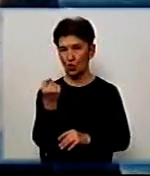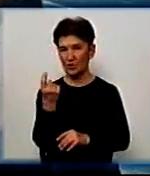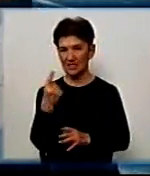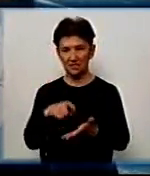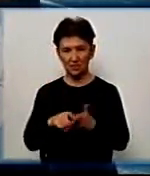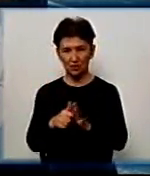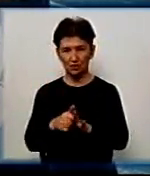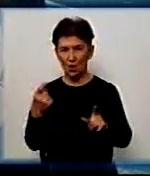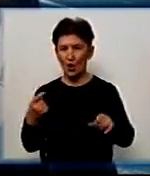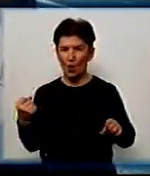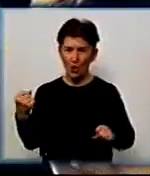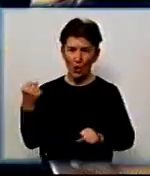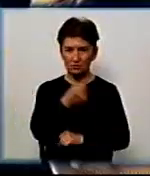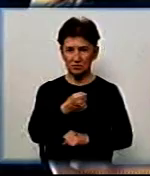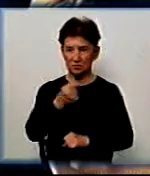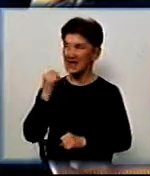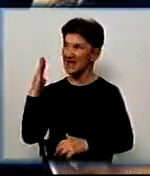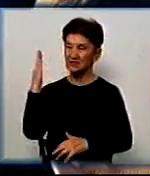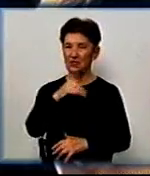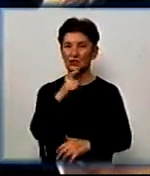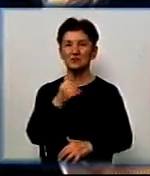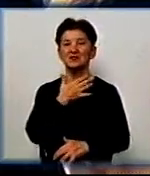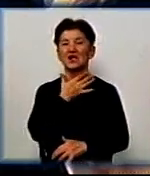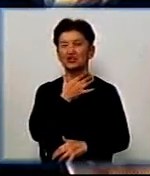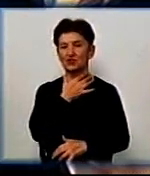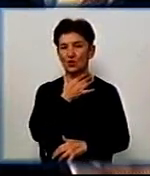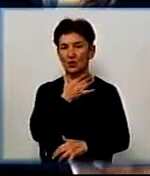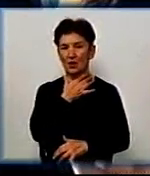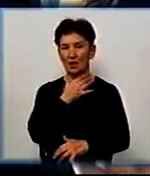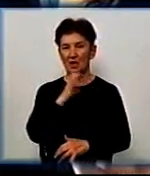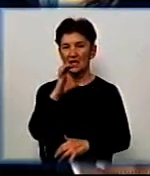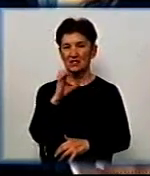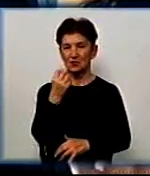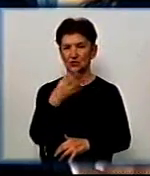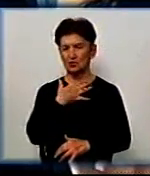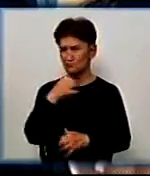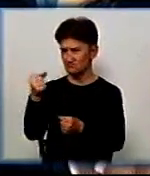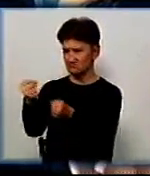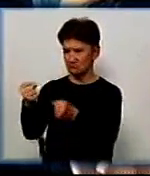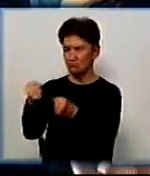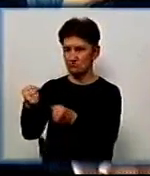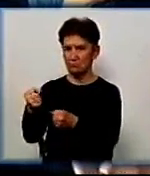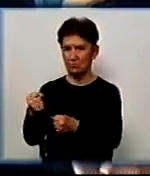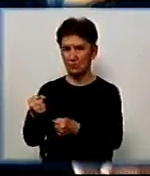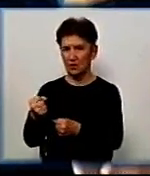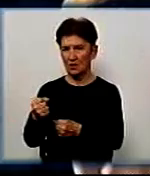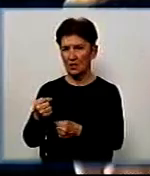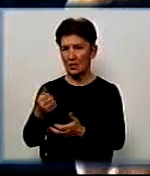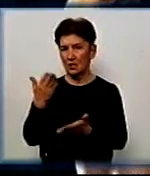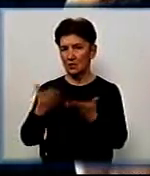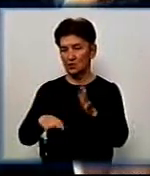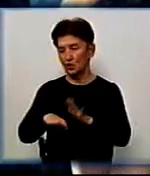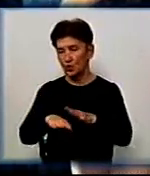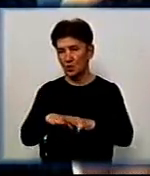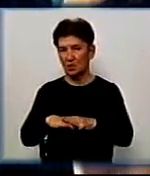однокласника головою об стіну, тримав за шию Сашу, трусив його, а потім, мабуть, втомилася